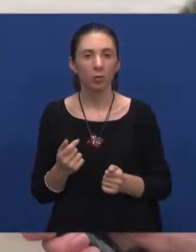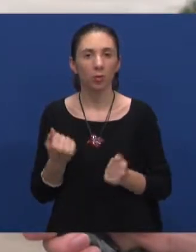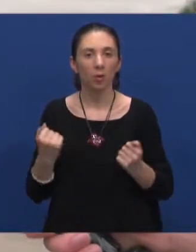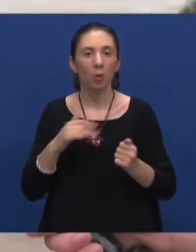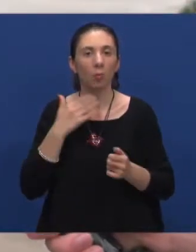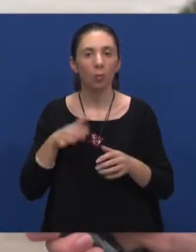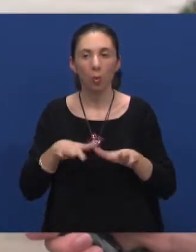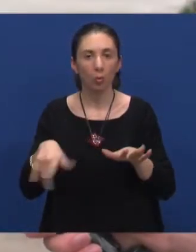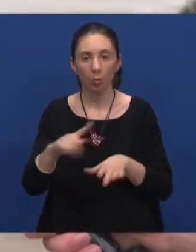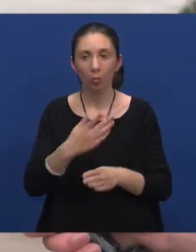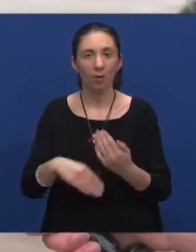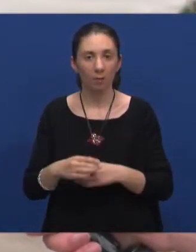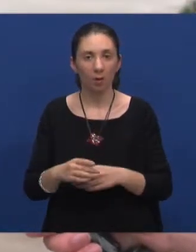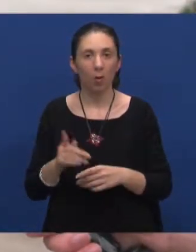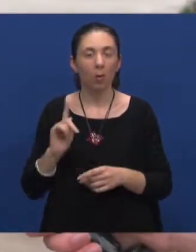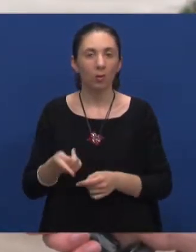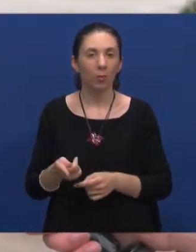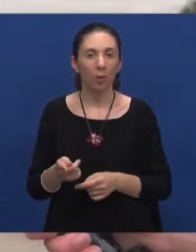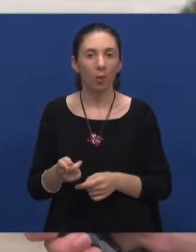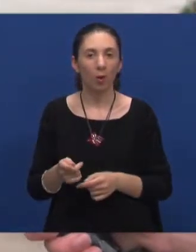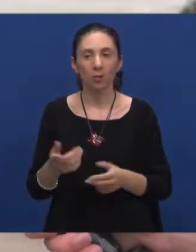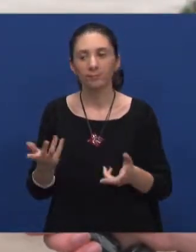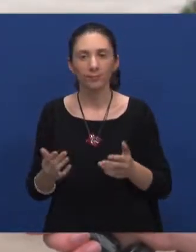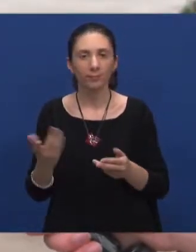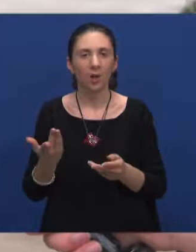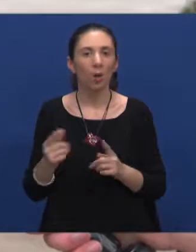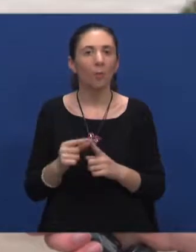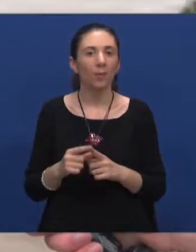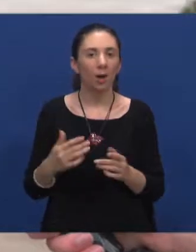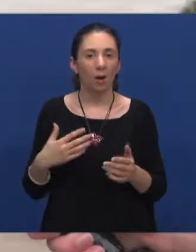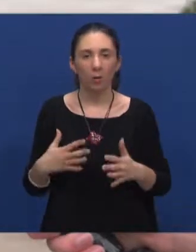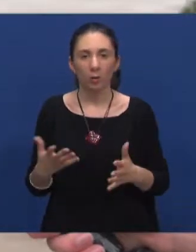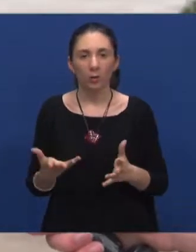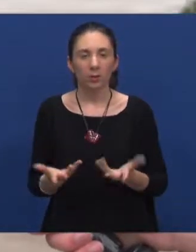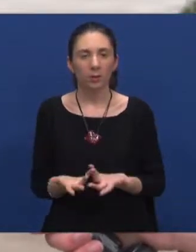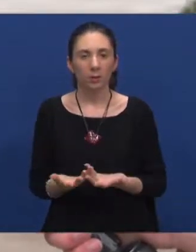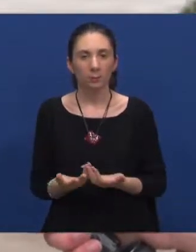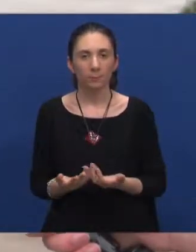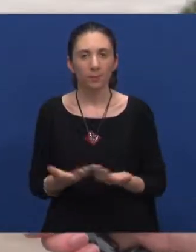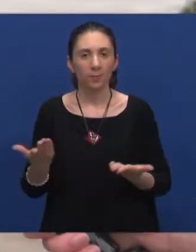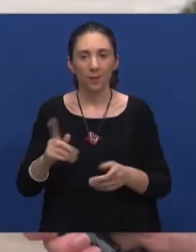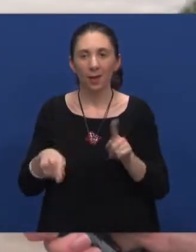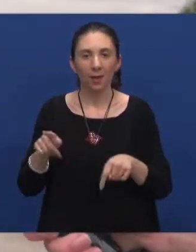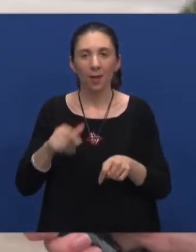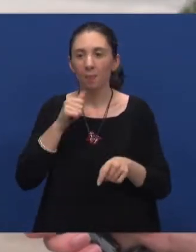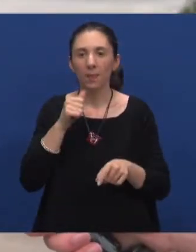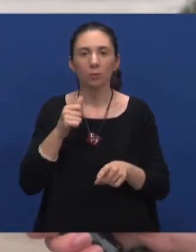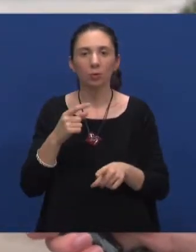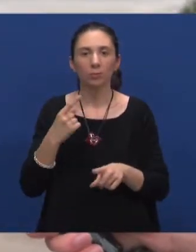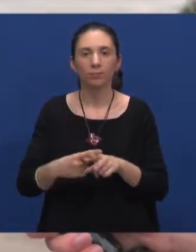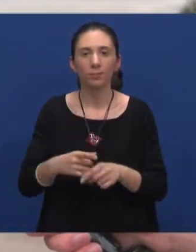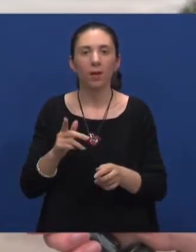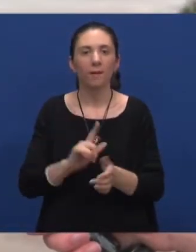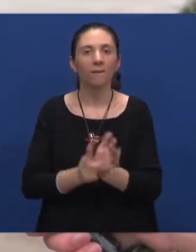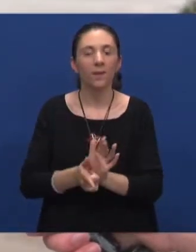puno ljudi s invaliditetom pa se morate prilagoditi i ovoga kad kad ne možete baš u